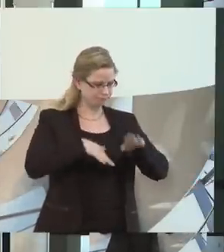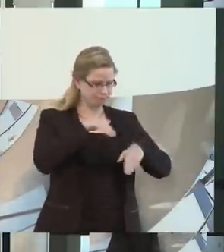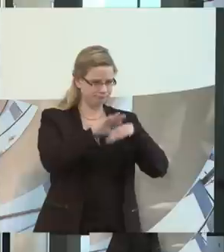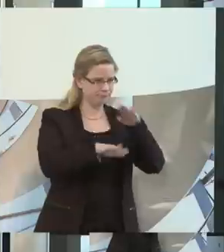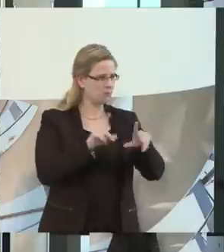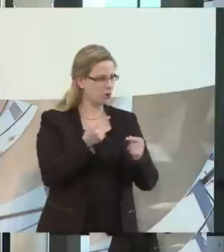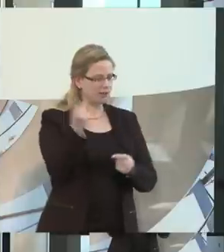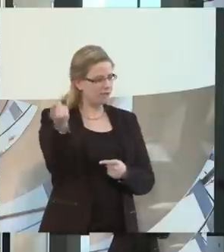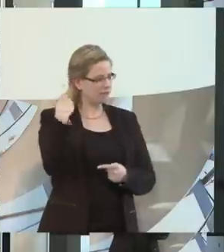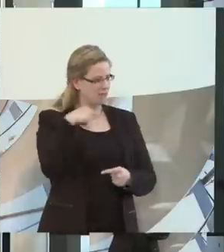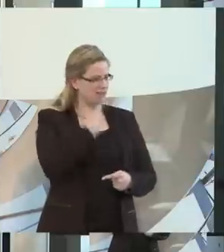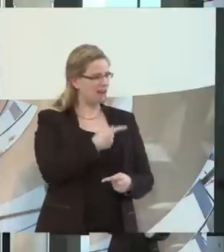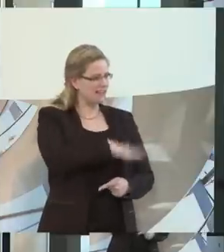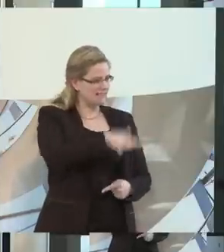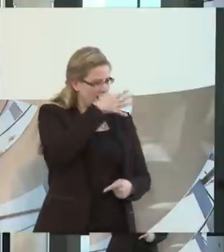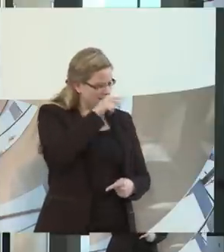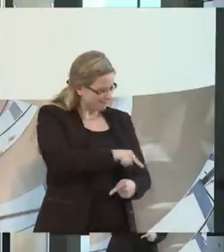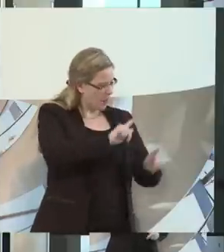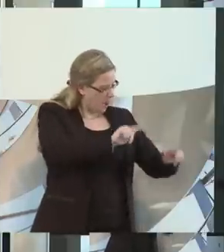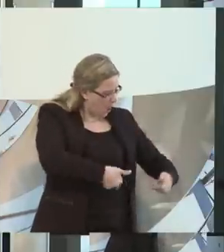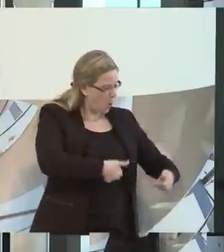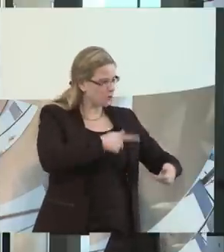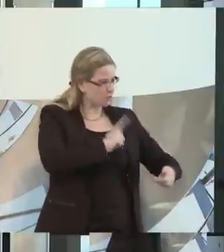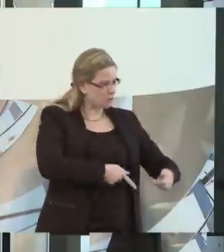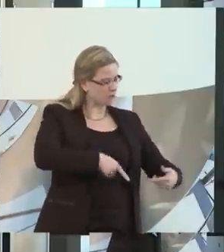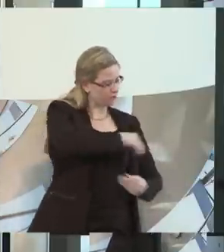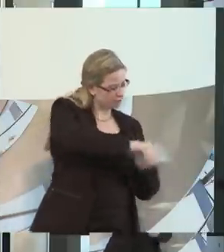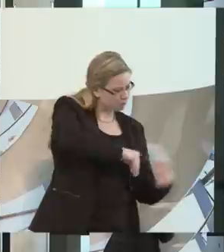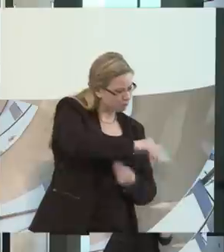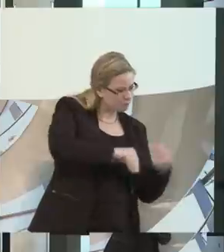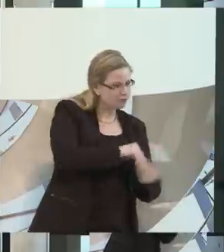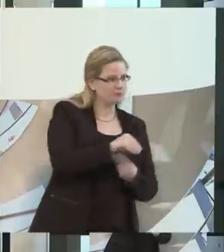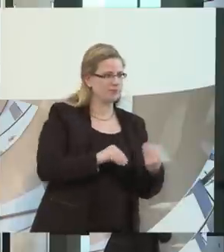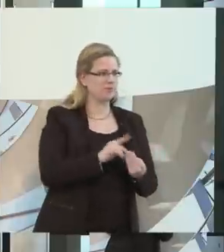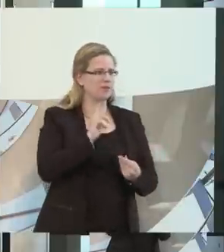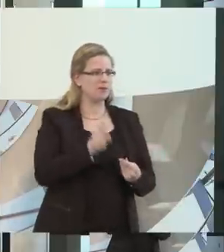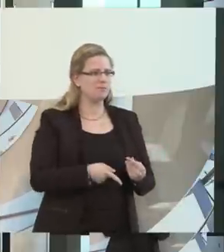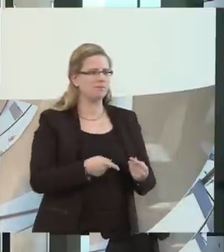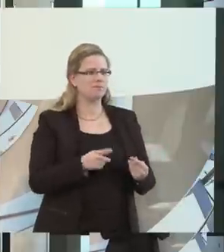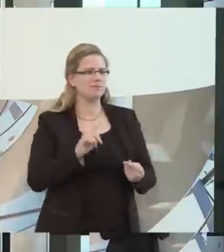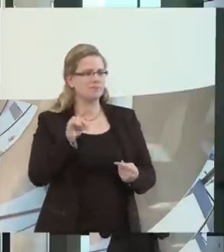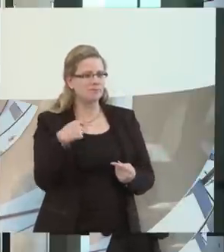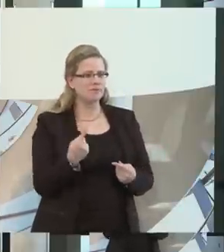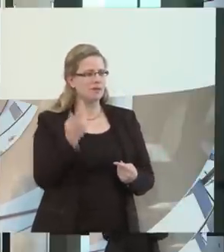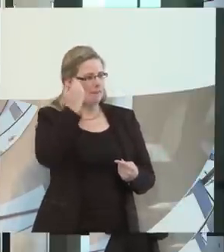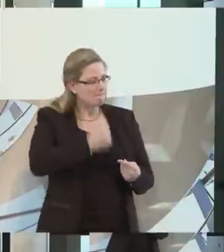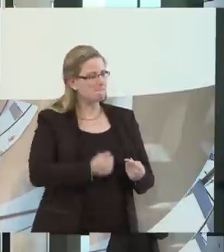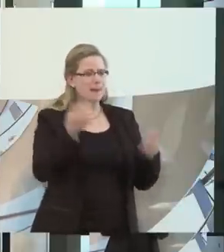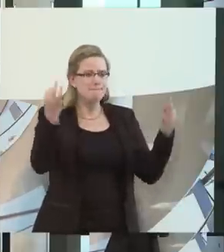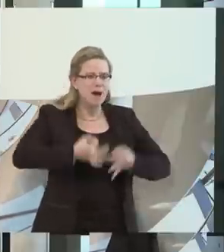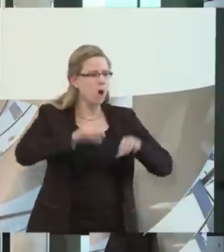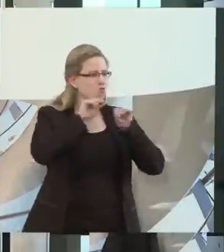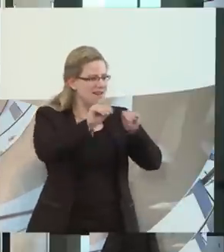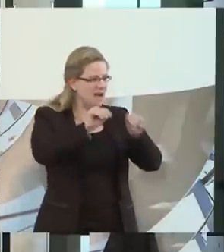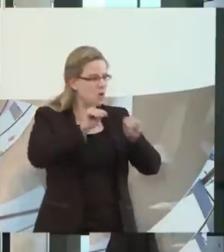der Kita an, durchgängig. Okay, wir haben heute noch dieses Fachpersonal. Dann schafft es das Fachpersonal. Schafft die Lehrer, schafft die pädagogischen